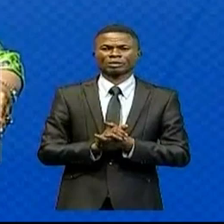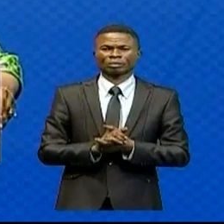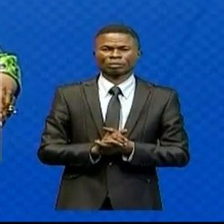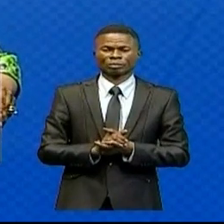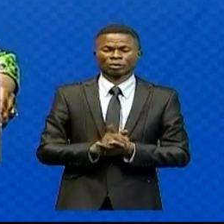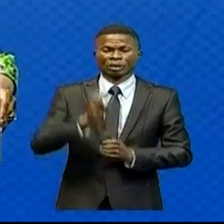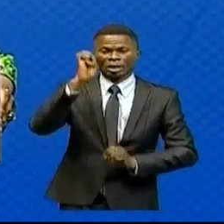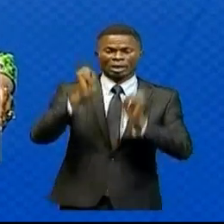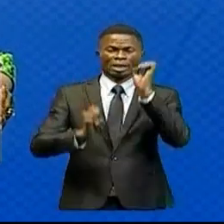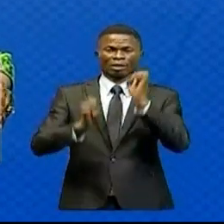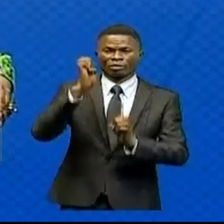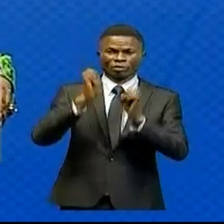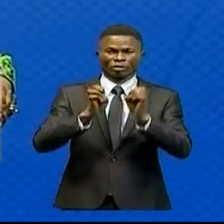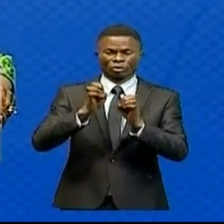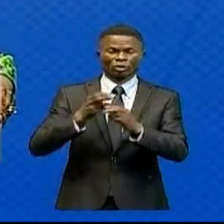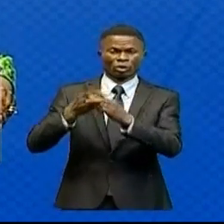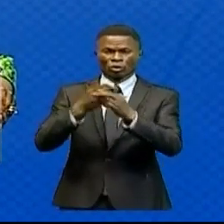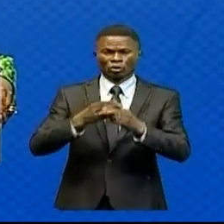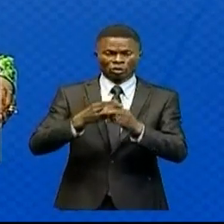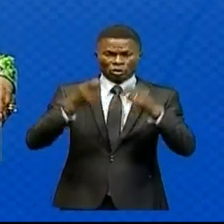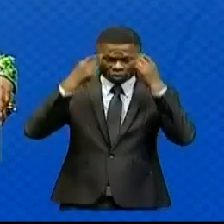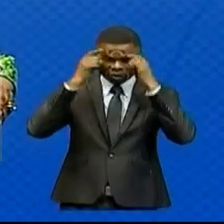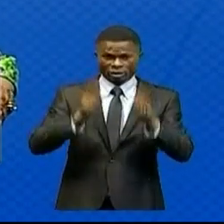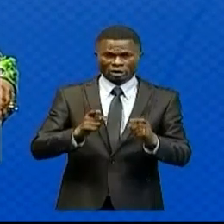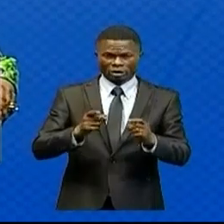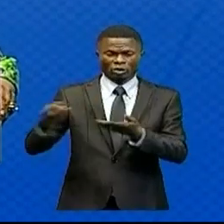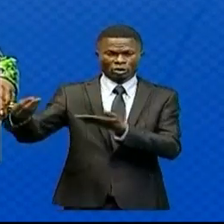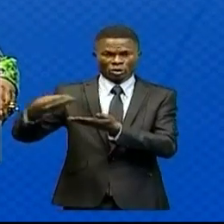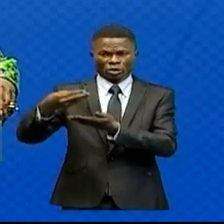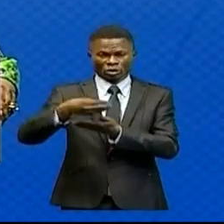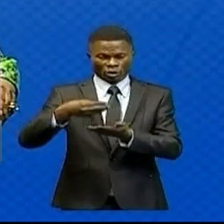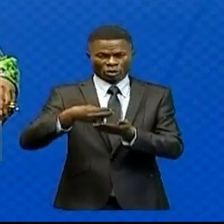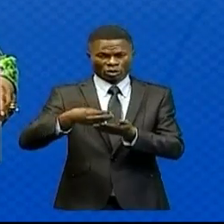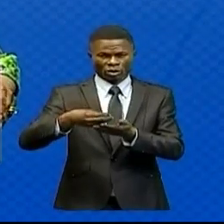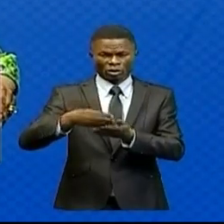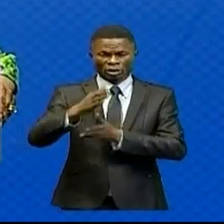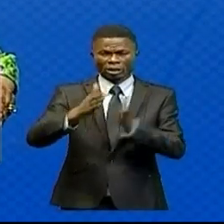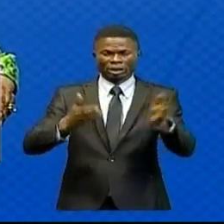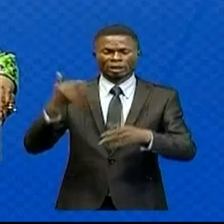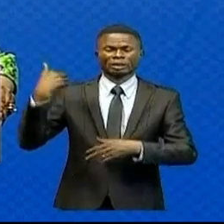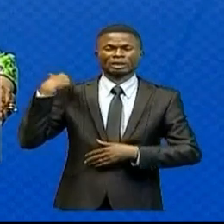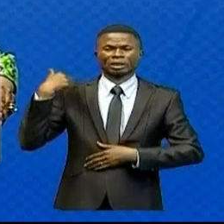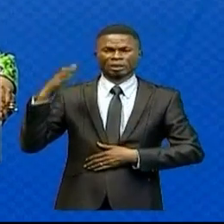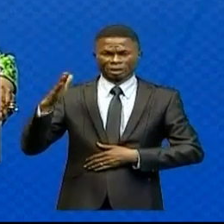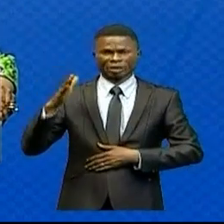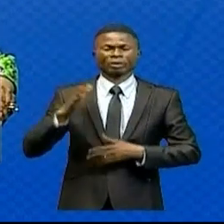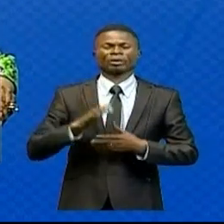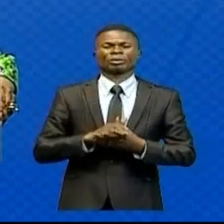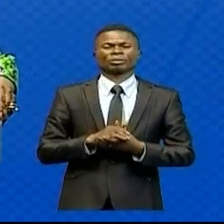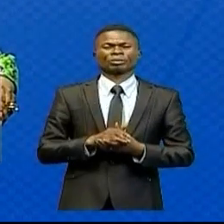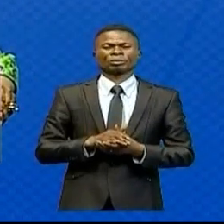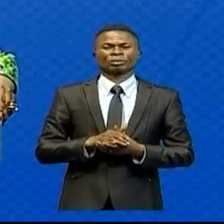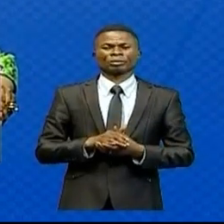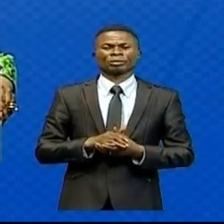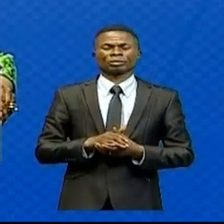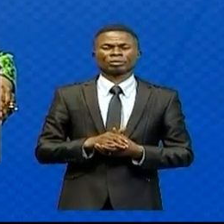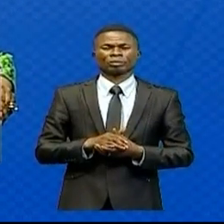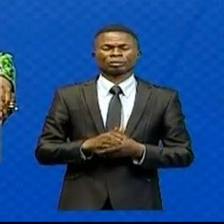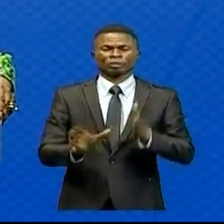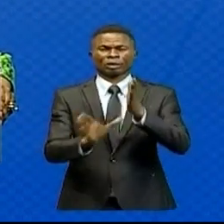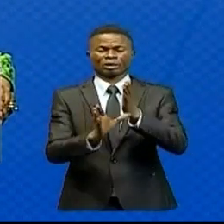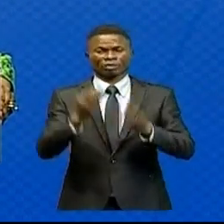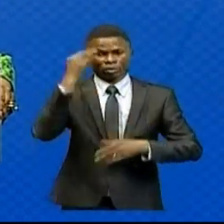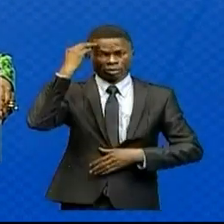'évaluation et du suivi des mesures pour la mobilisation accrue des recettes de l'État. La vice